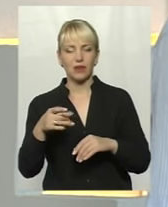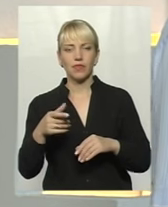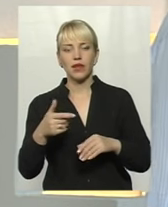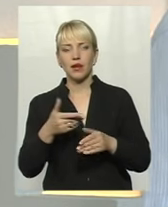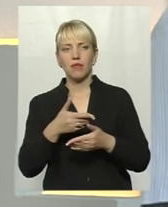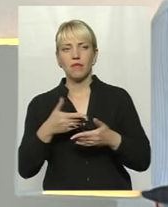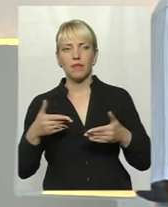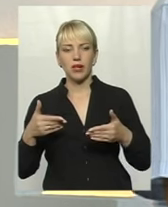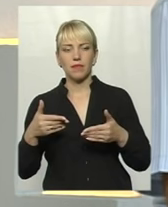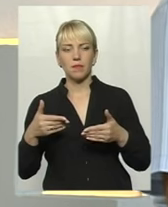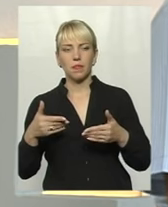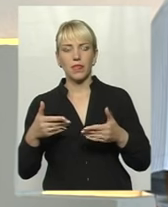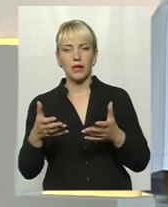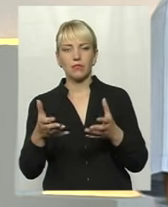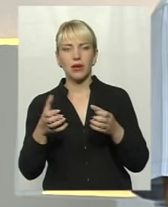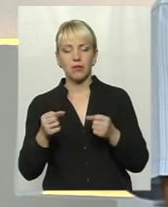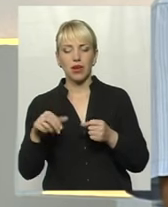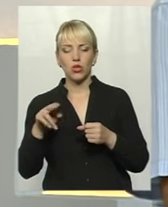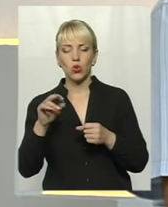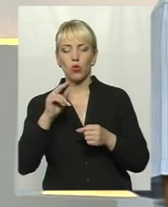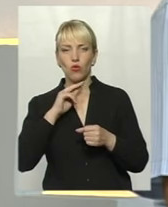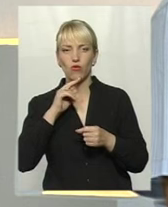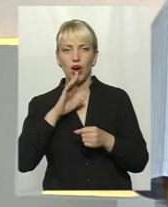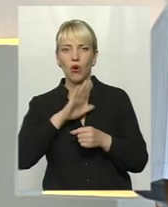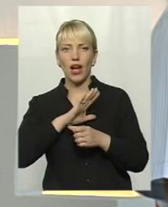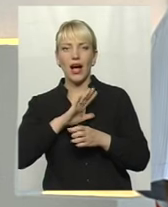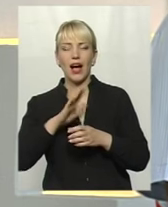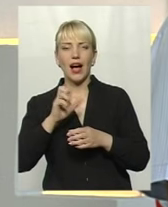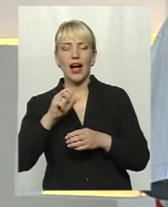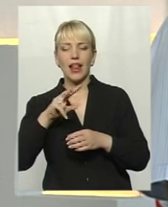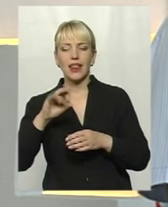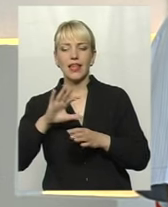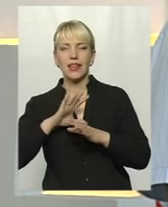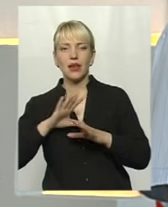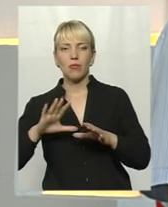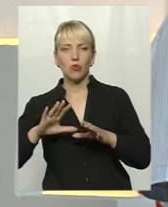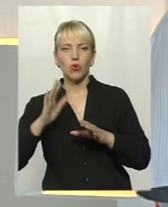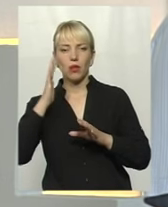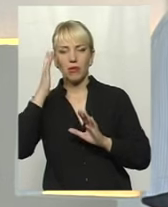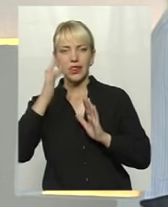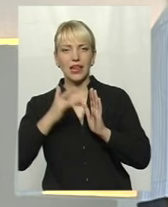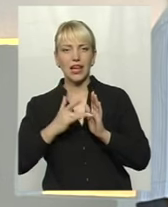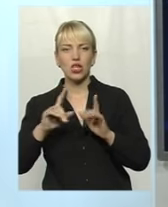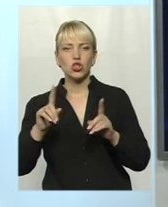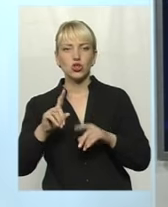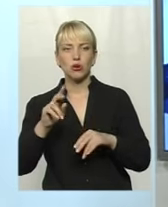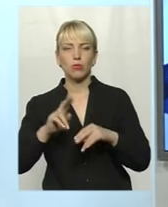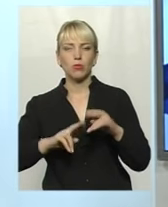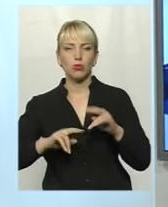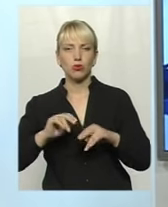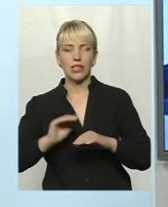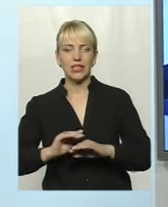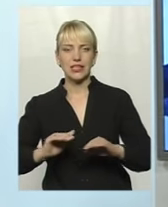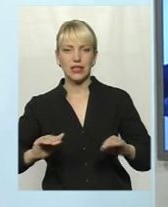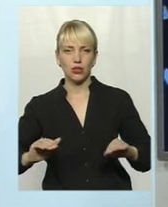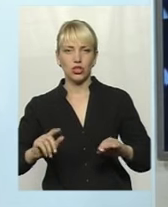приймали, верніше, приймали до уваги, але не ставили за мету побудувати садік, тільки по тій причині, що в нас не достатньо була кількість діток,